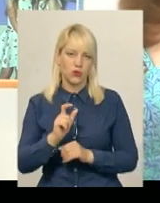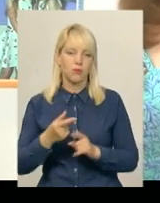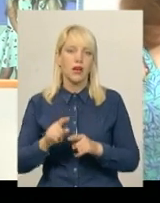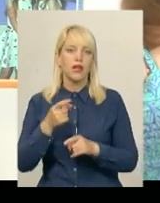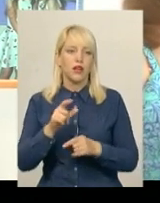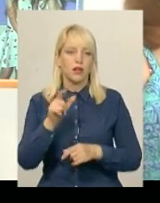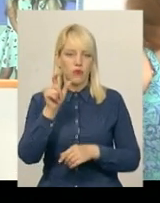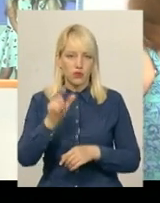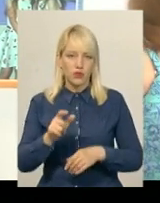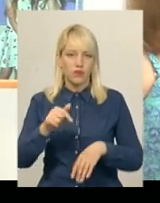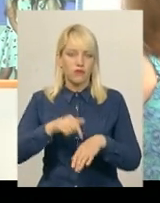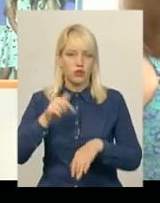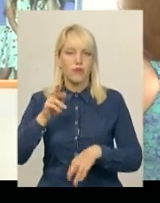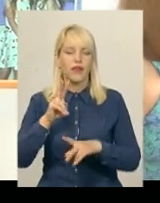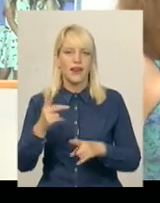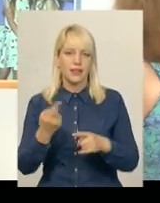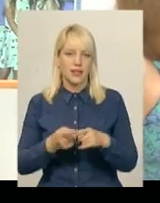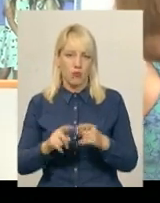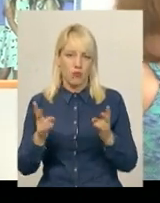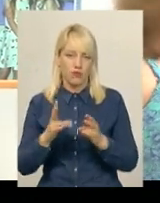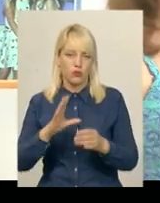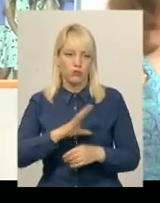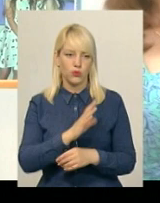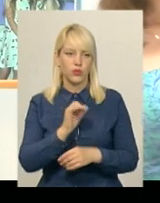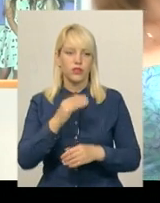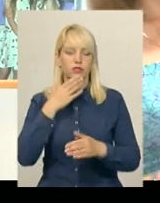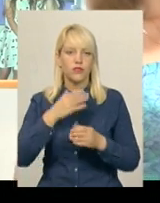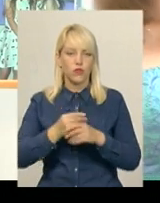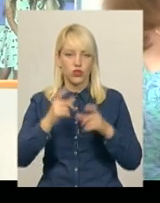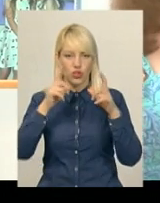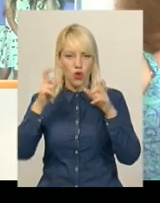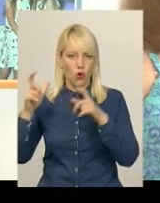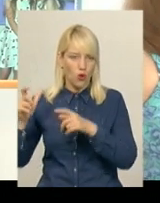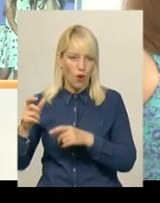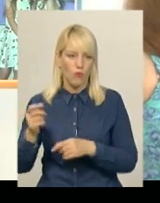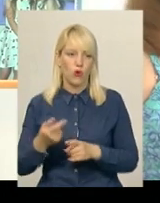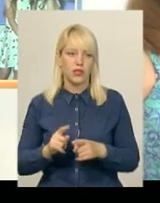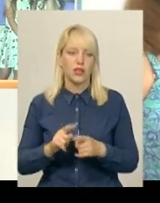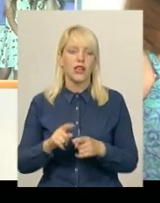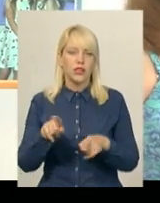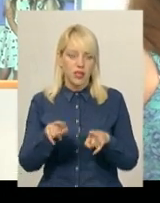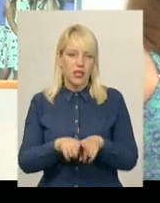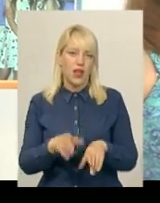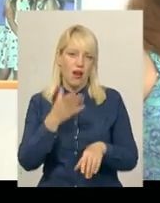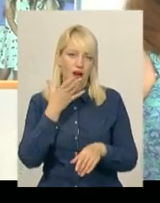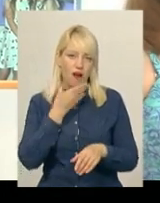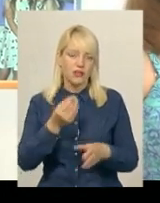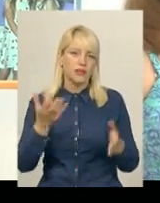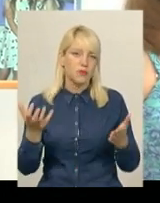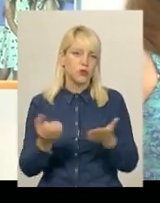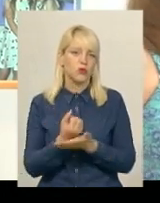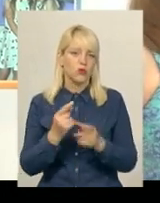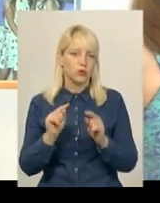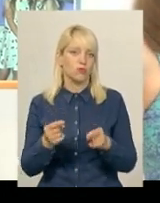все це, як воно має бути. він в своїй роботі, тому вони такі гарні виходять, тому що